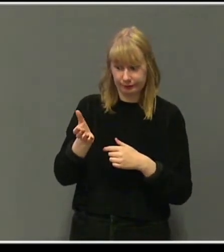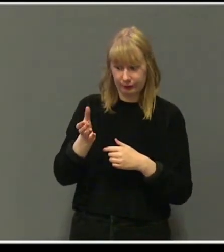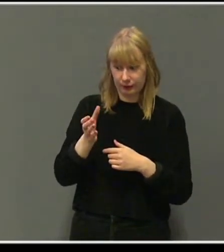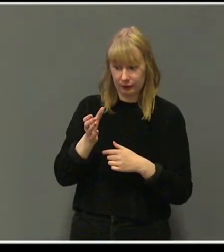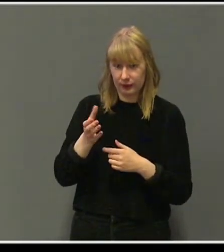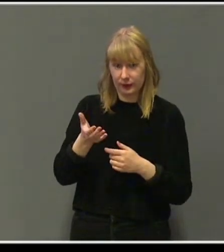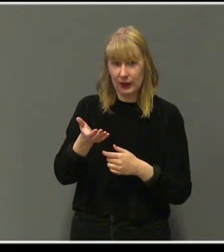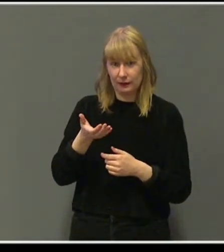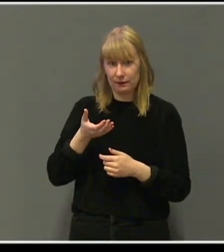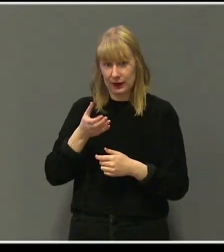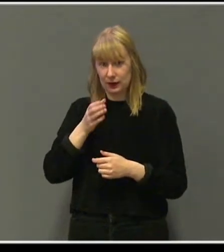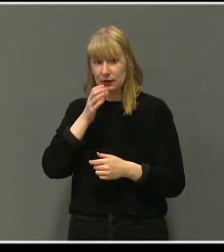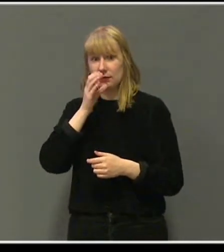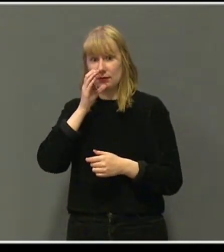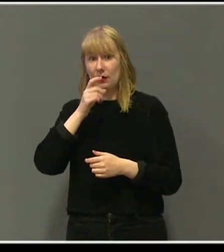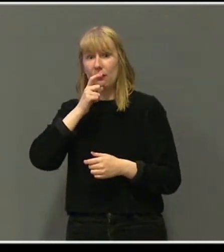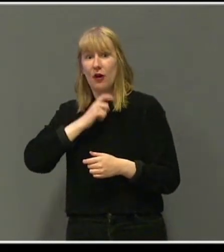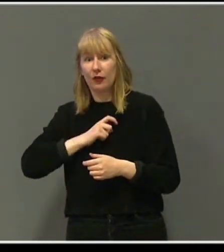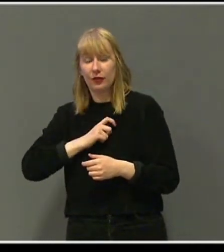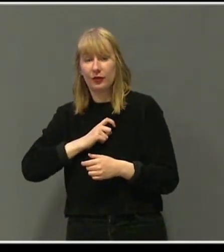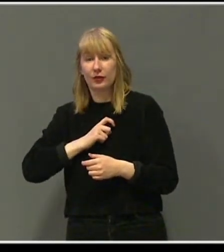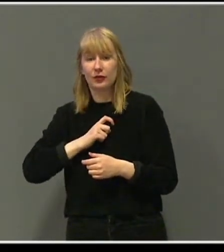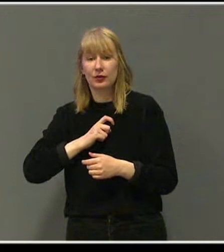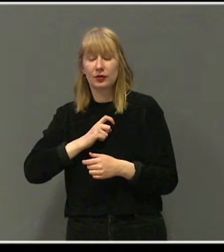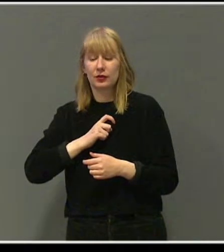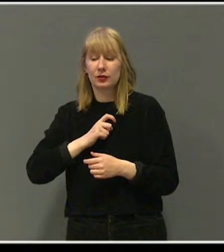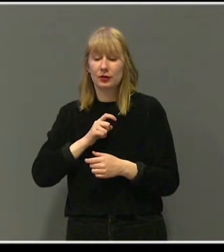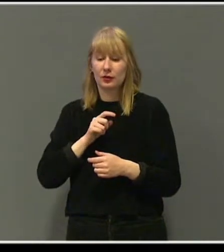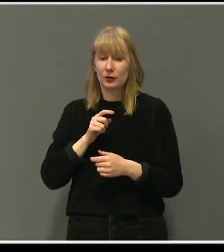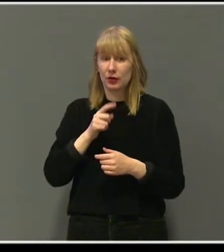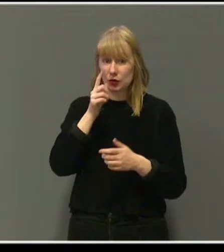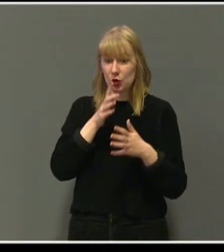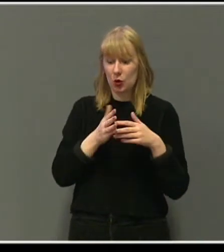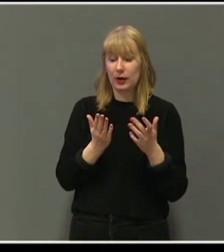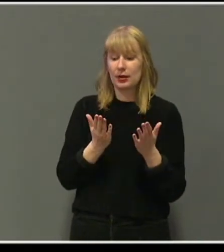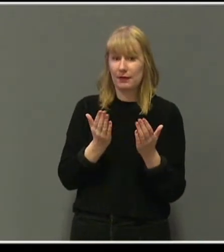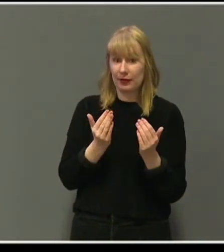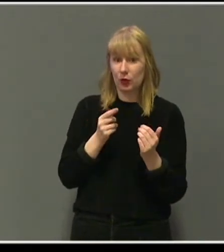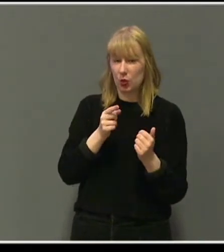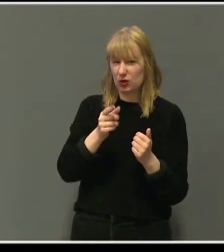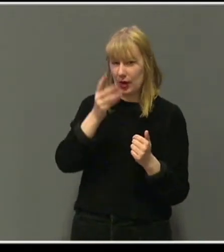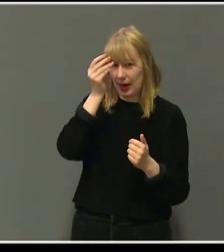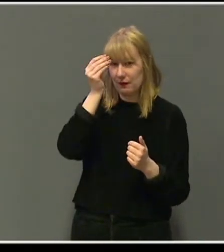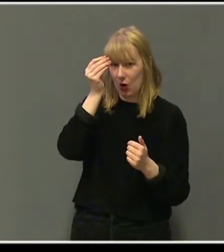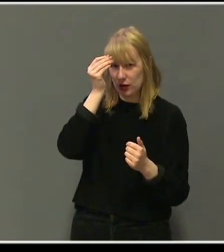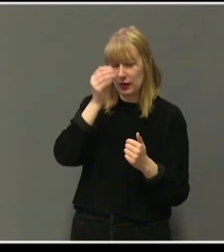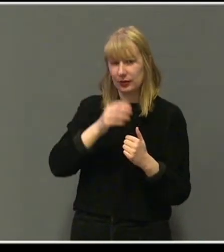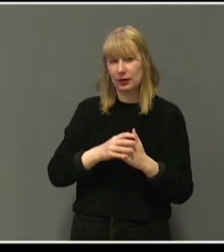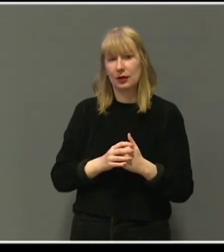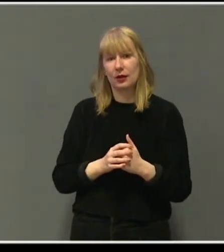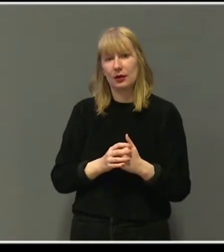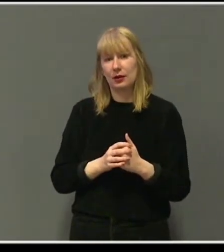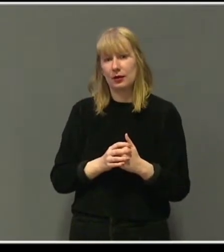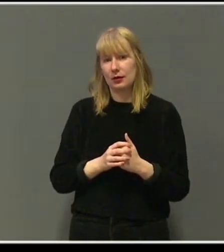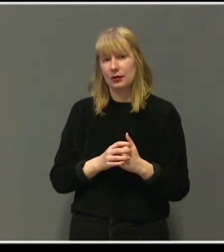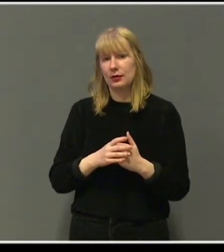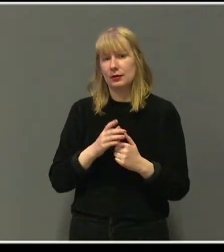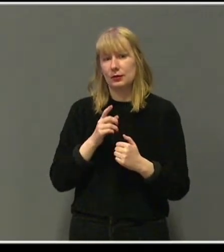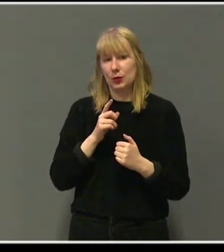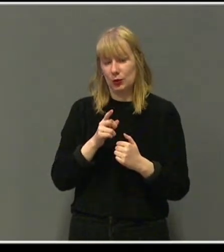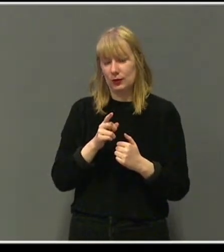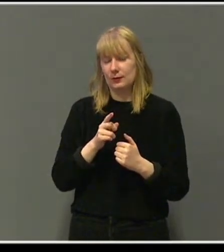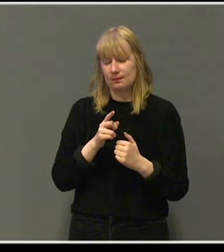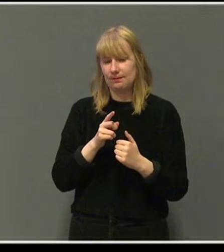så på oss. Varmt. Og hun ventet. Hun var erfaren. Dette hadde hun tydeligvis